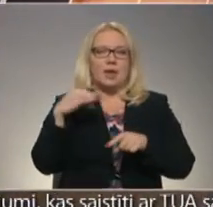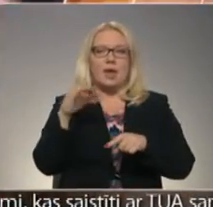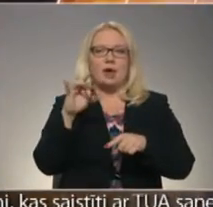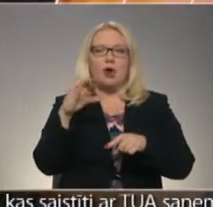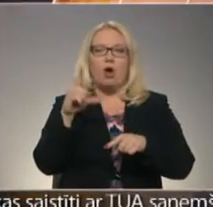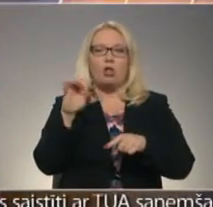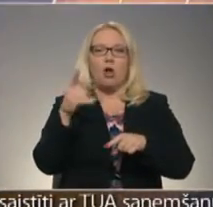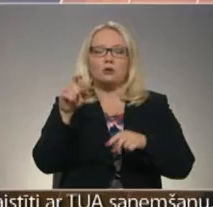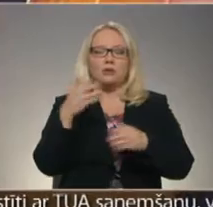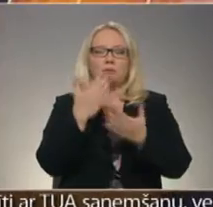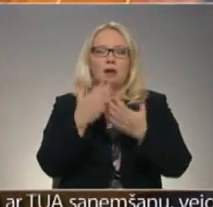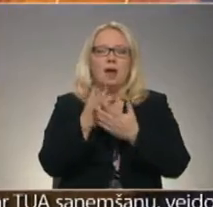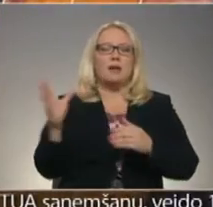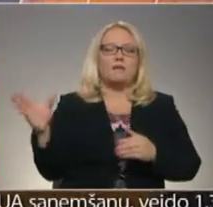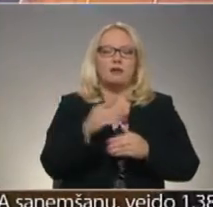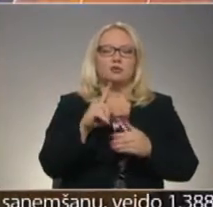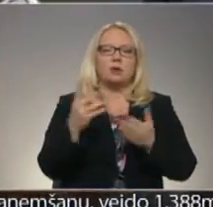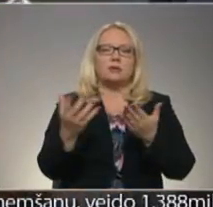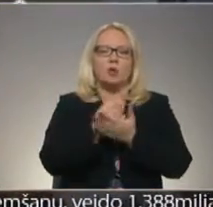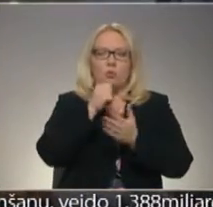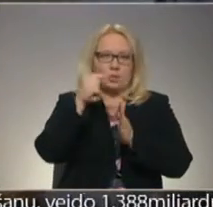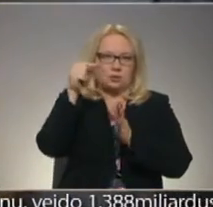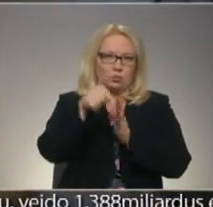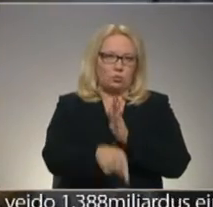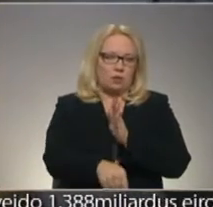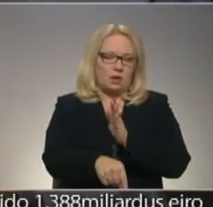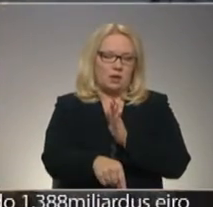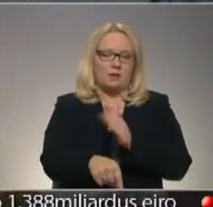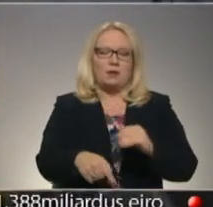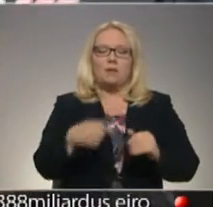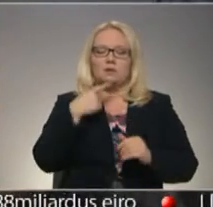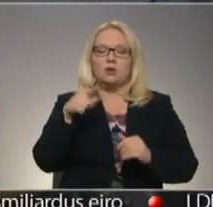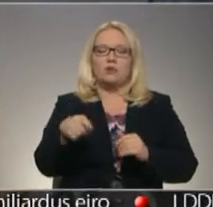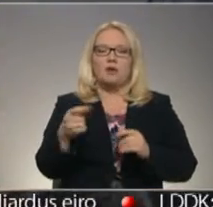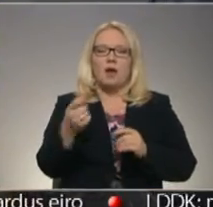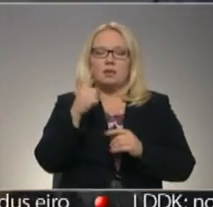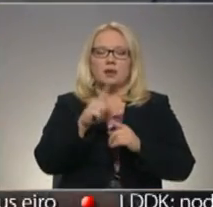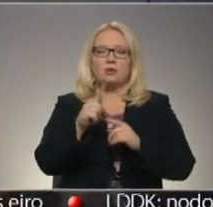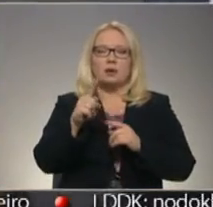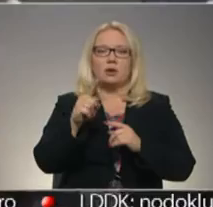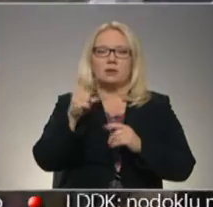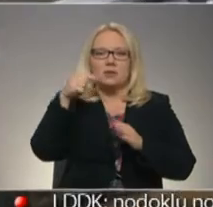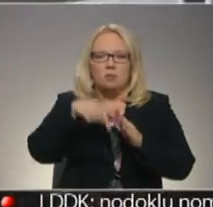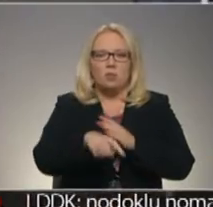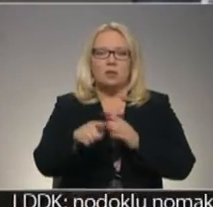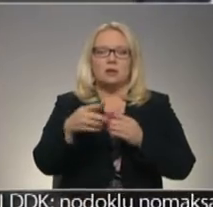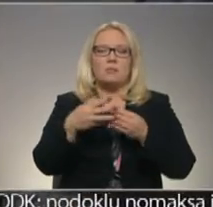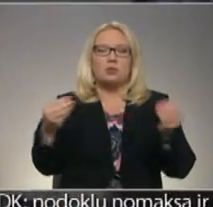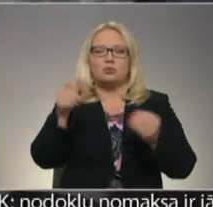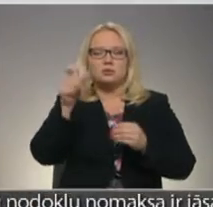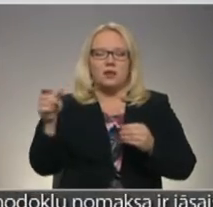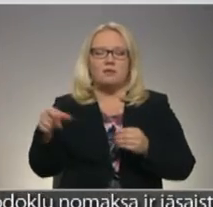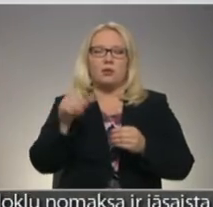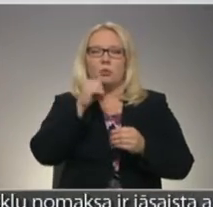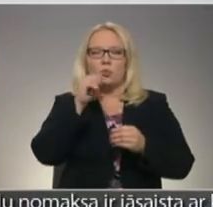kas rāda visu, kas atrodas ūdens gultnē. Var atrast genu zvejas rīgas, gan arī būsim atrāt pazuduši cilvēks un ūdens, kas ir. Ūdens līdzies